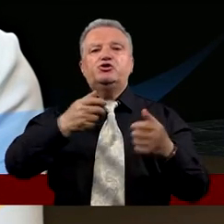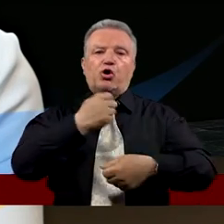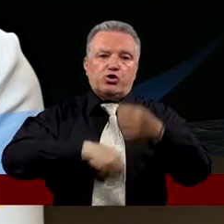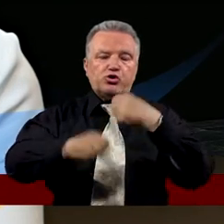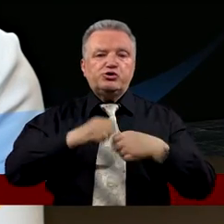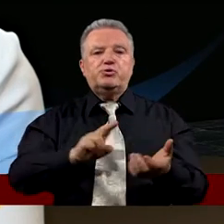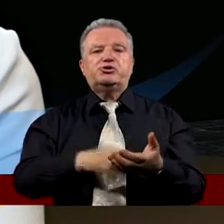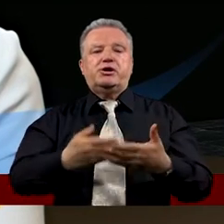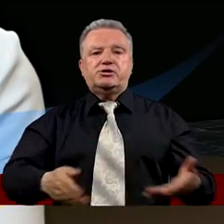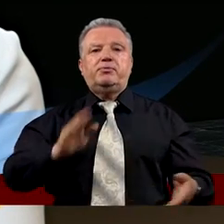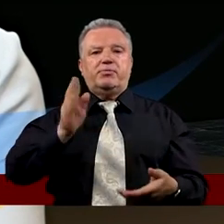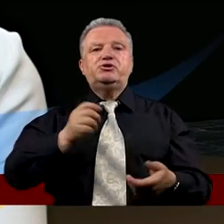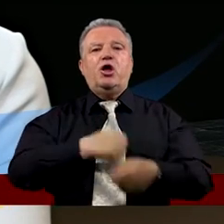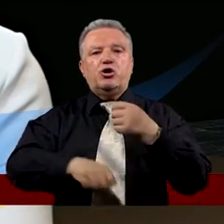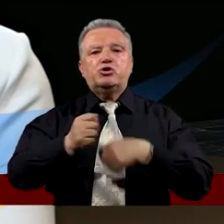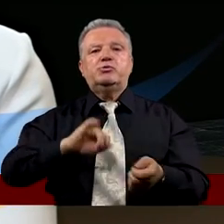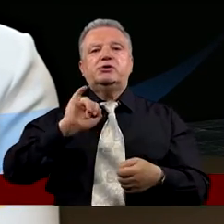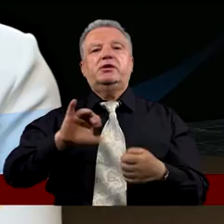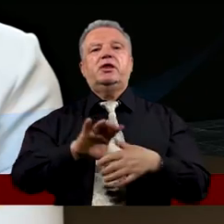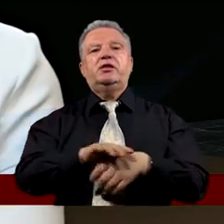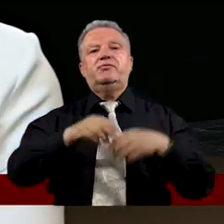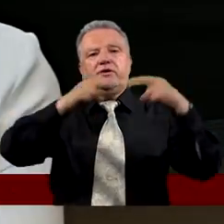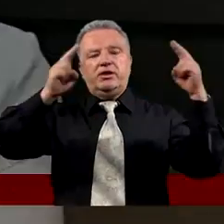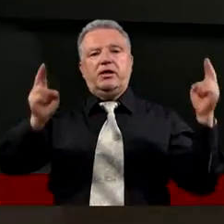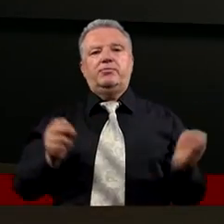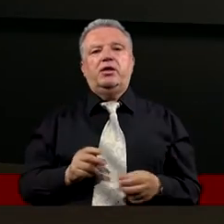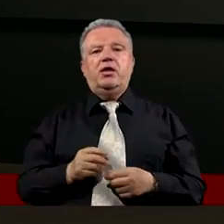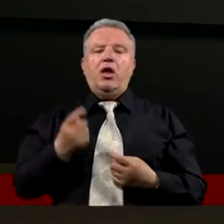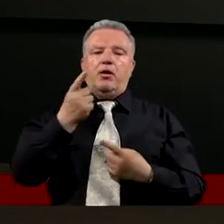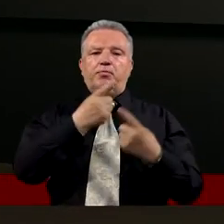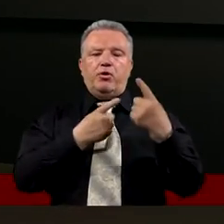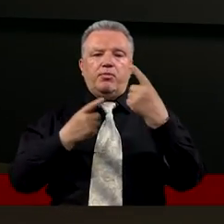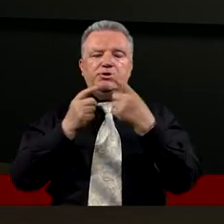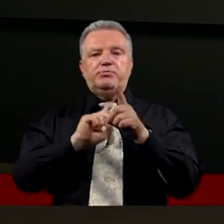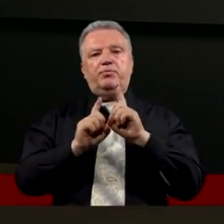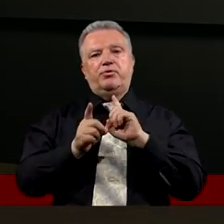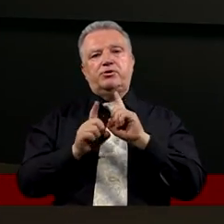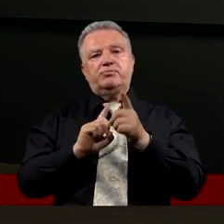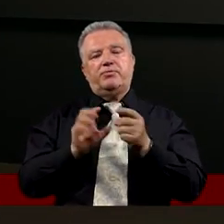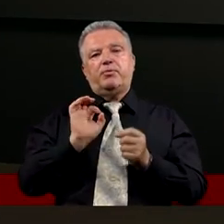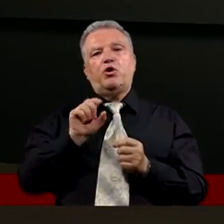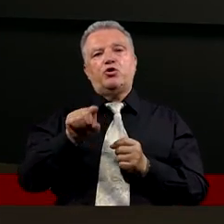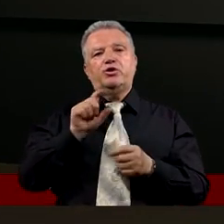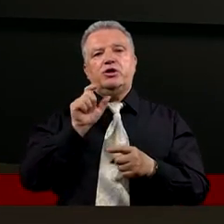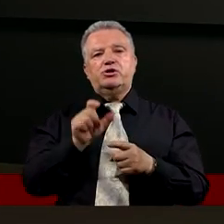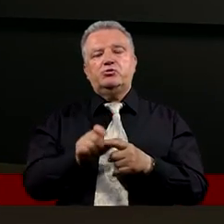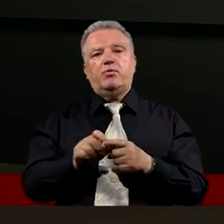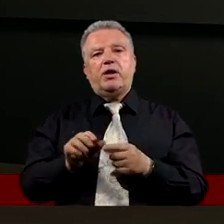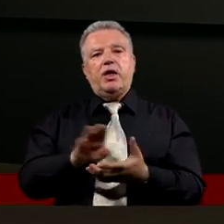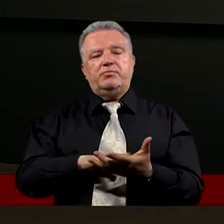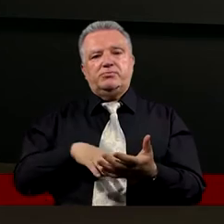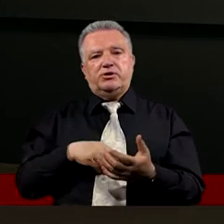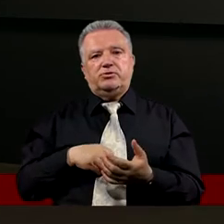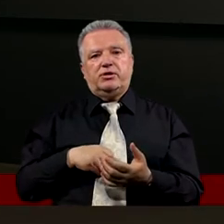rozwiążysz na ziemi Będzie rozwiązane i w niebie Zastanówmy się chwilkę Porozmawiajmy o tych słowach Pisma Świętego